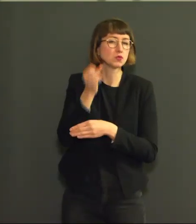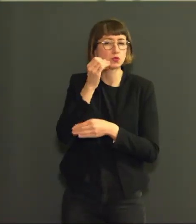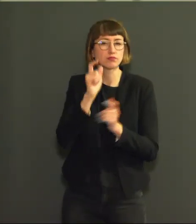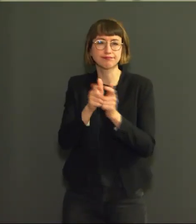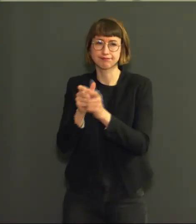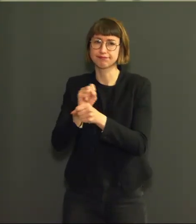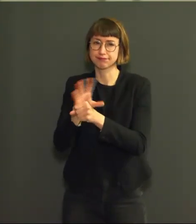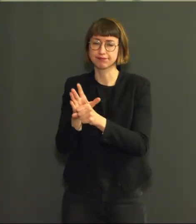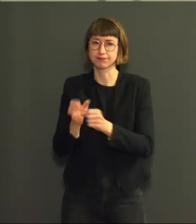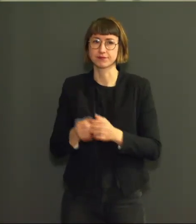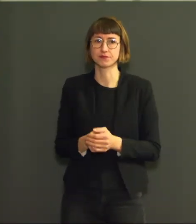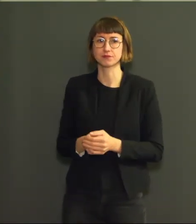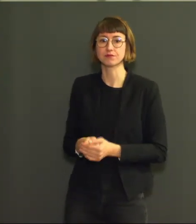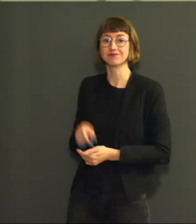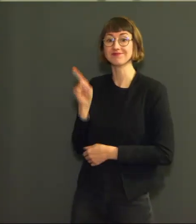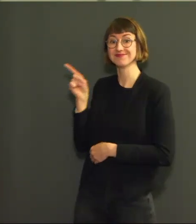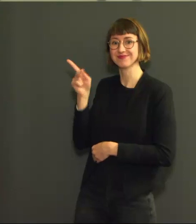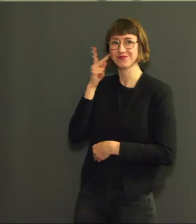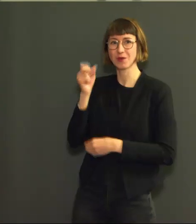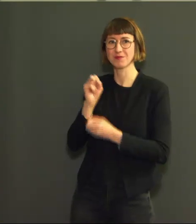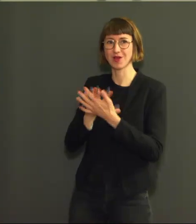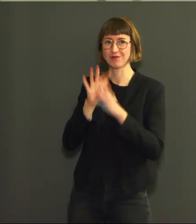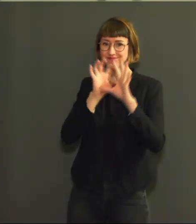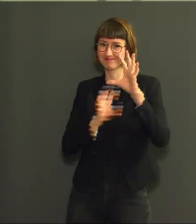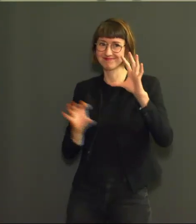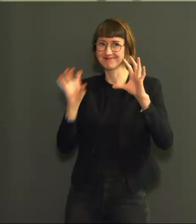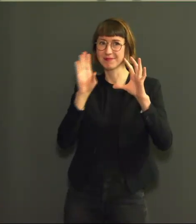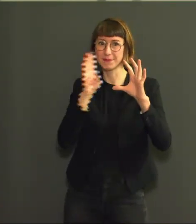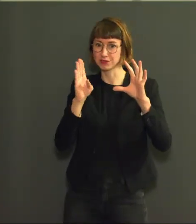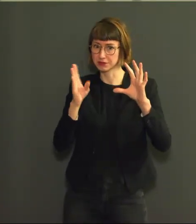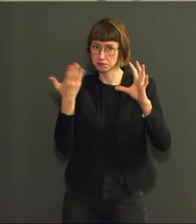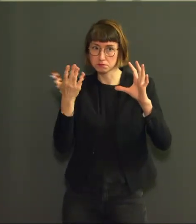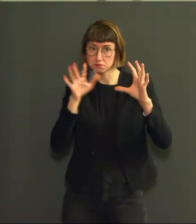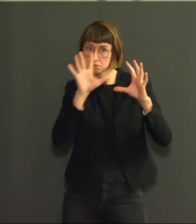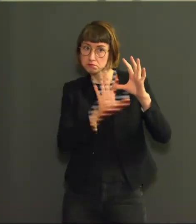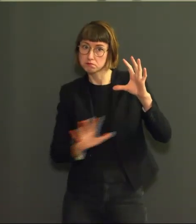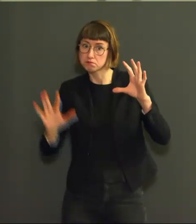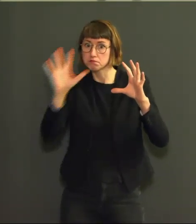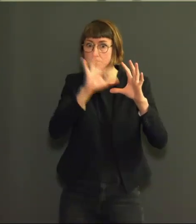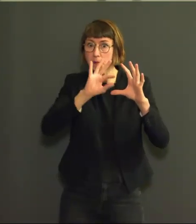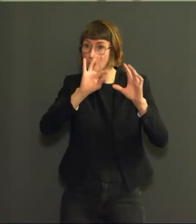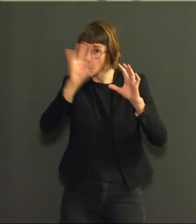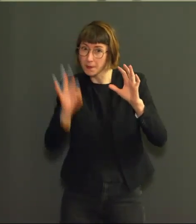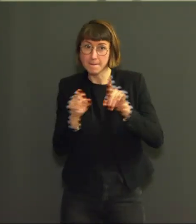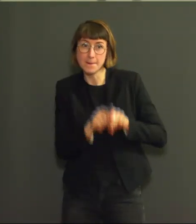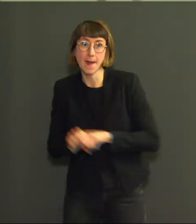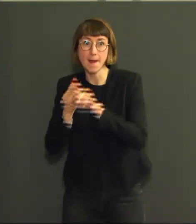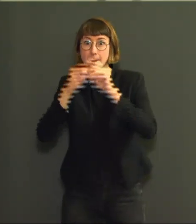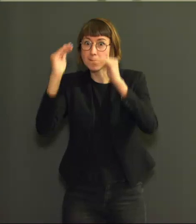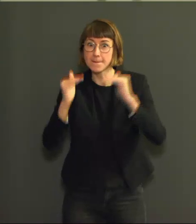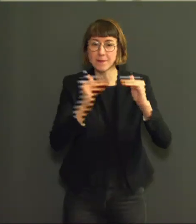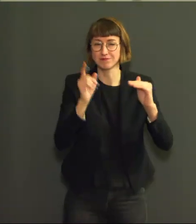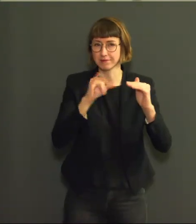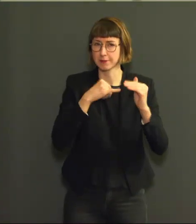ne se reflète pas de la même manière dans toutes les régions, ou en tout cas dans toutes les provinces, puisque dans le centre du pays, avec Bruxelles-Capital et les deux